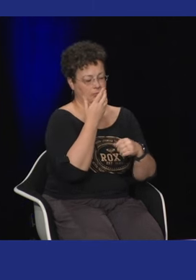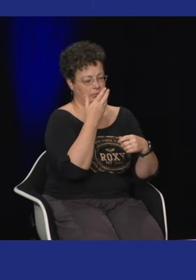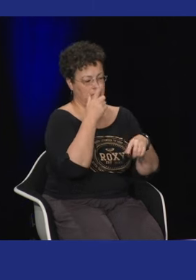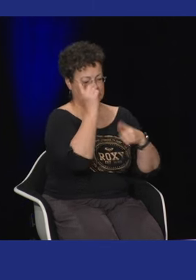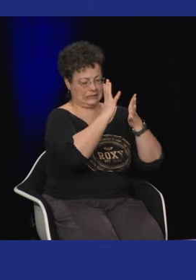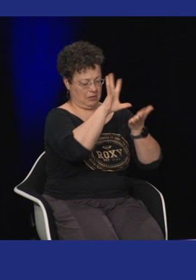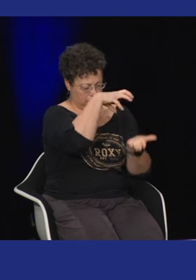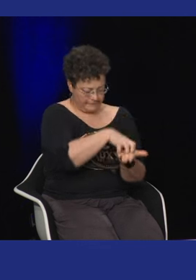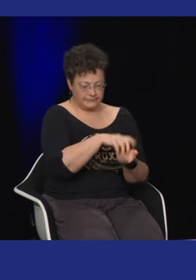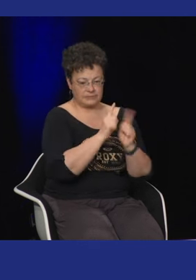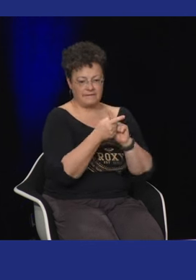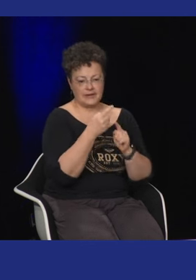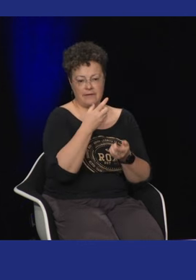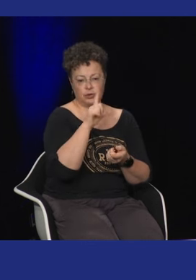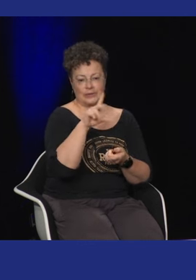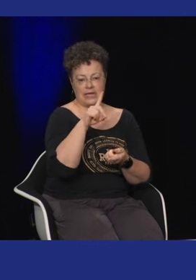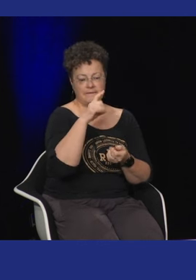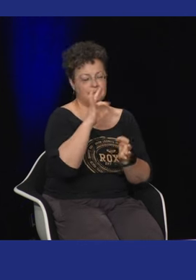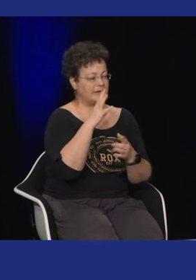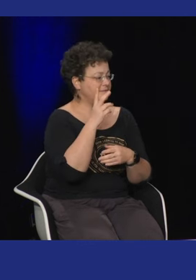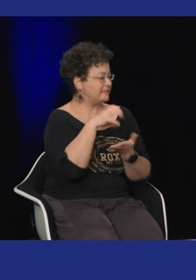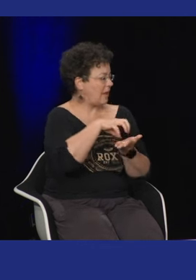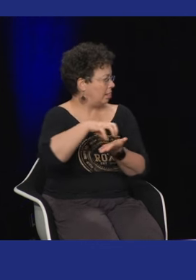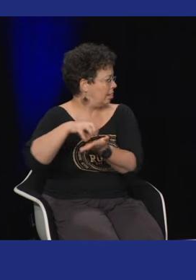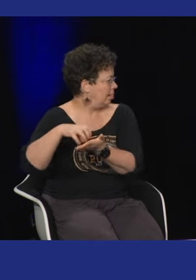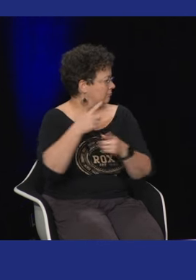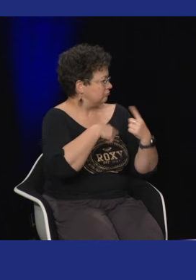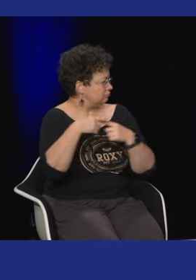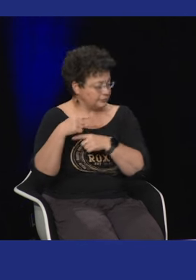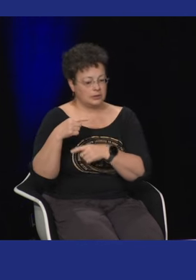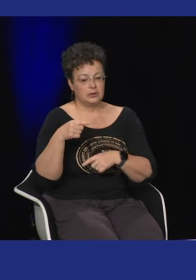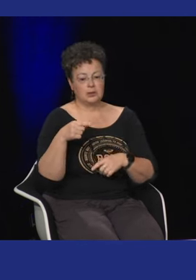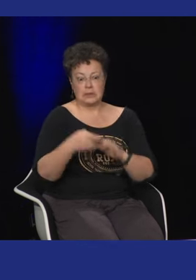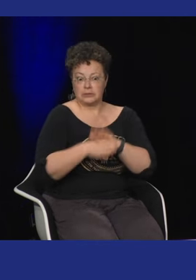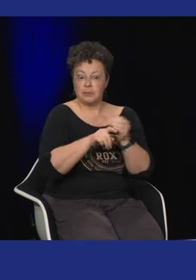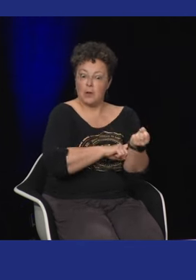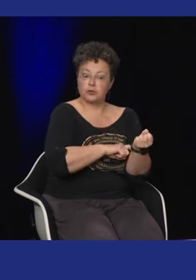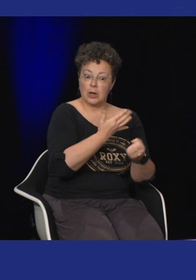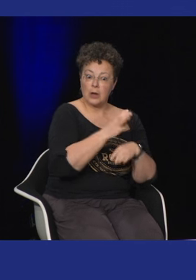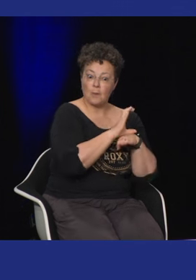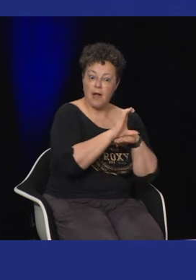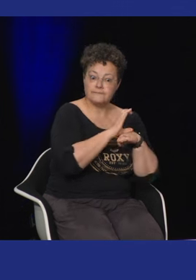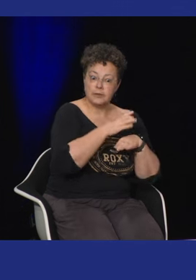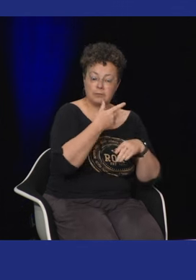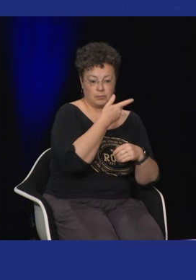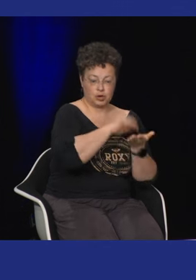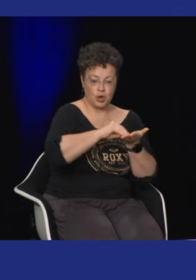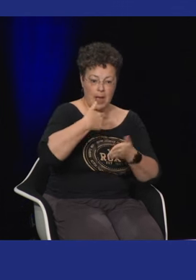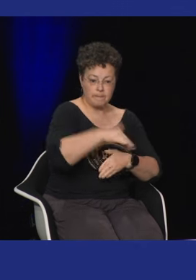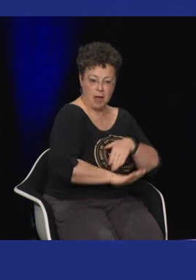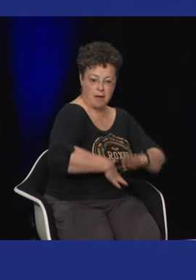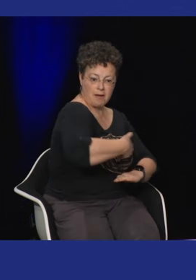et en créant le sign writing pour effectivement faire des liens de la tracée au départ